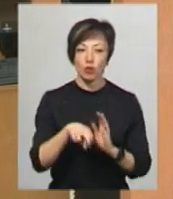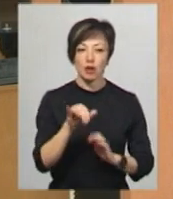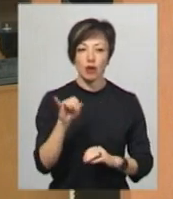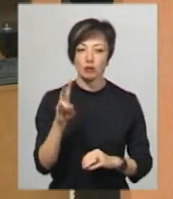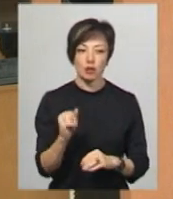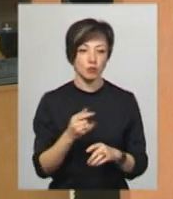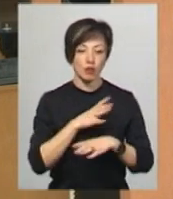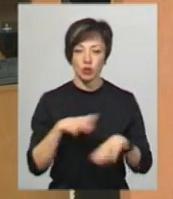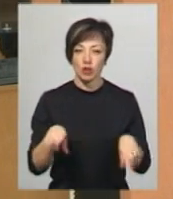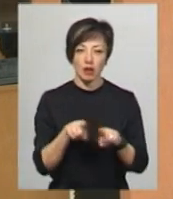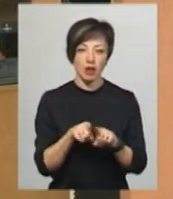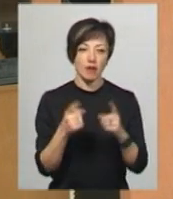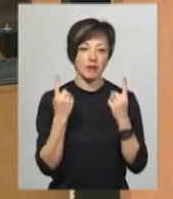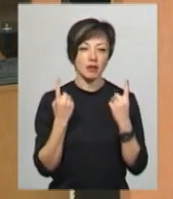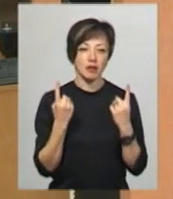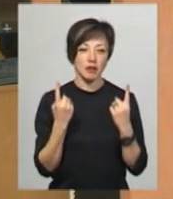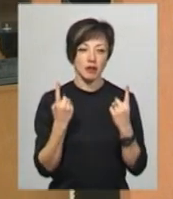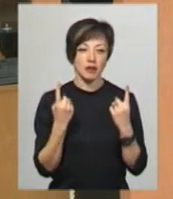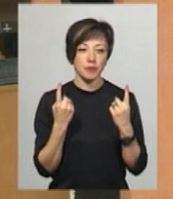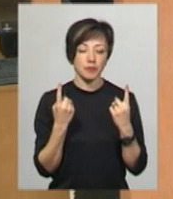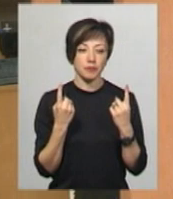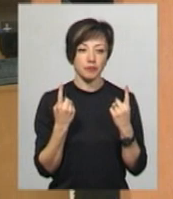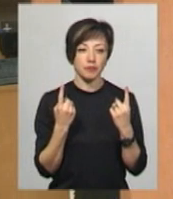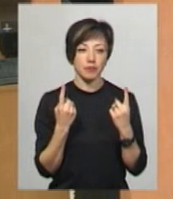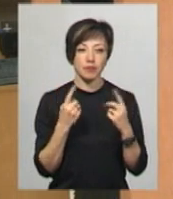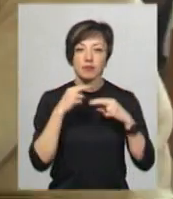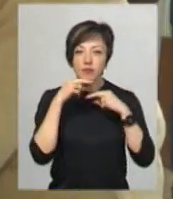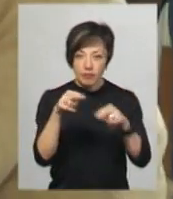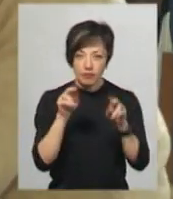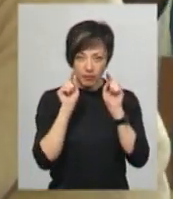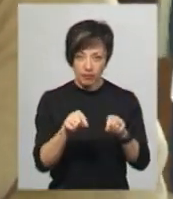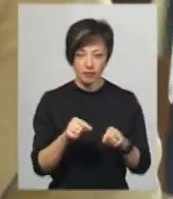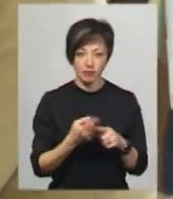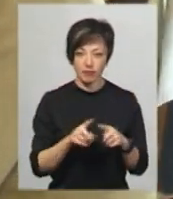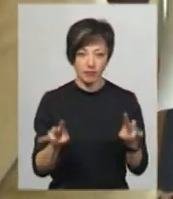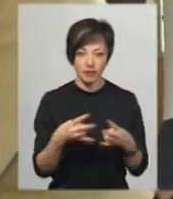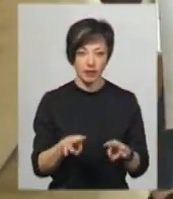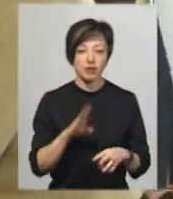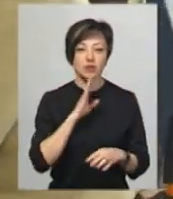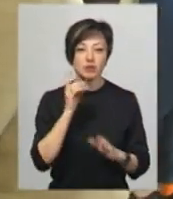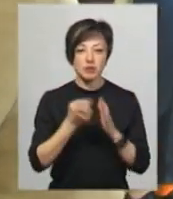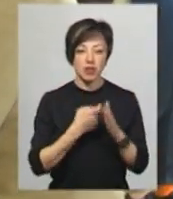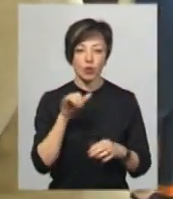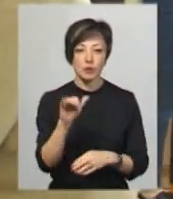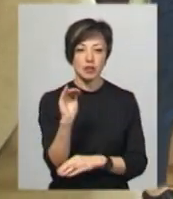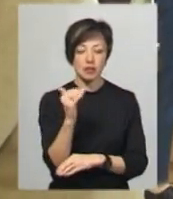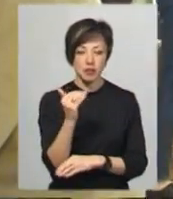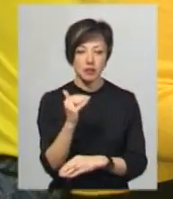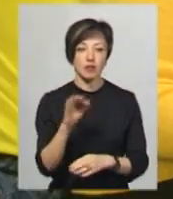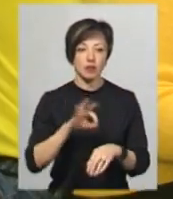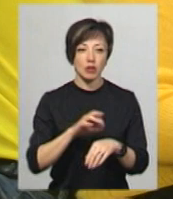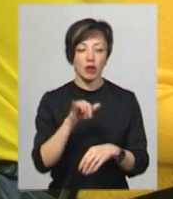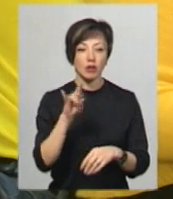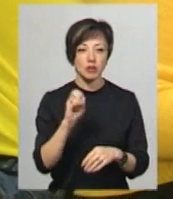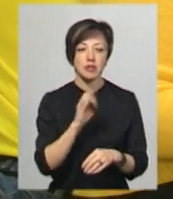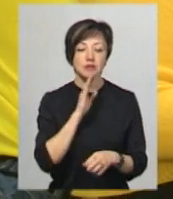Дауна, щоб не була така дуже велика пильність на них. Степанія Ковальчук дізналася, що в її дитини синдром Дауна,